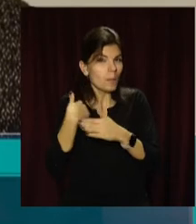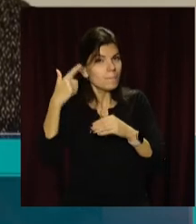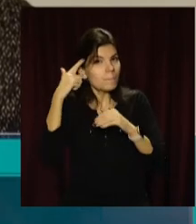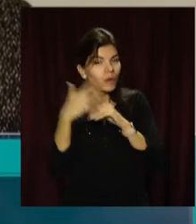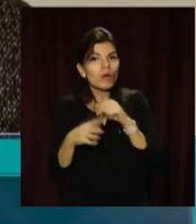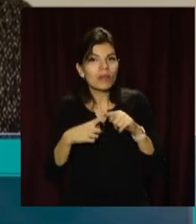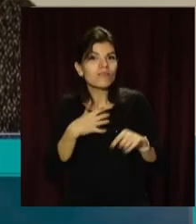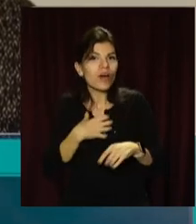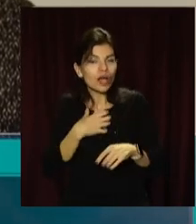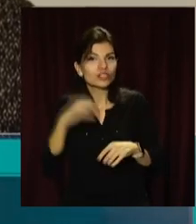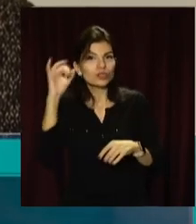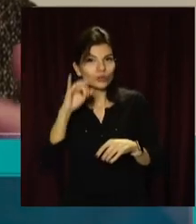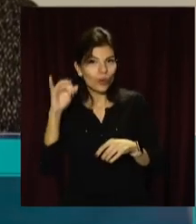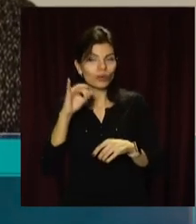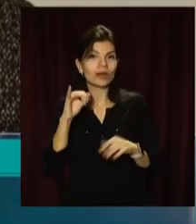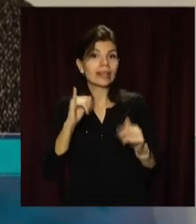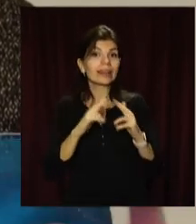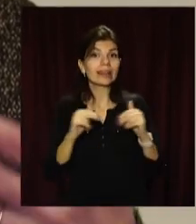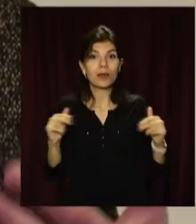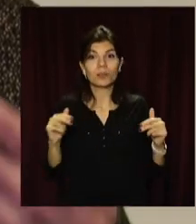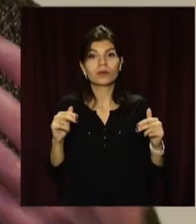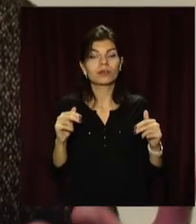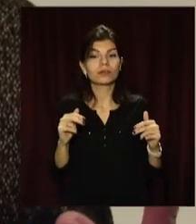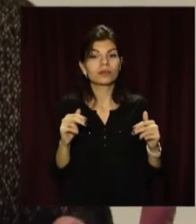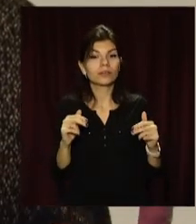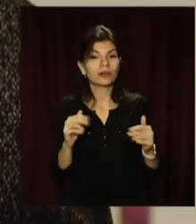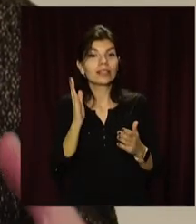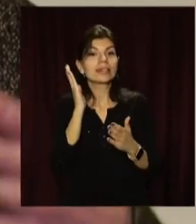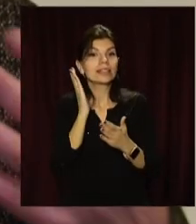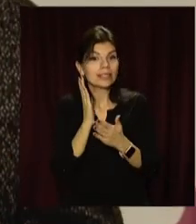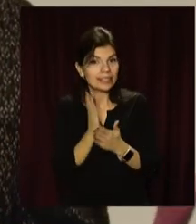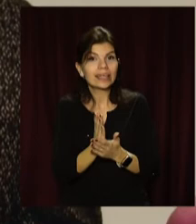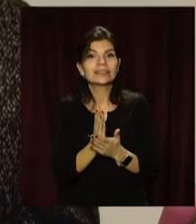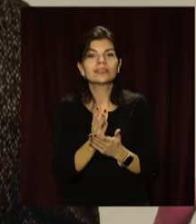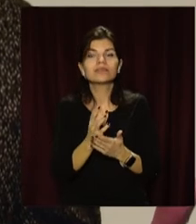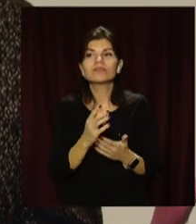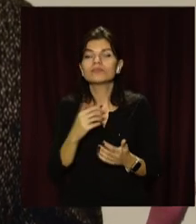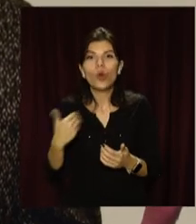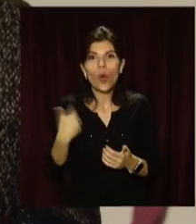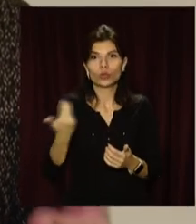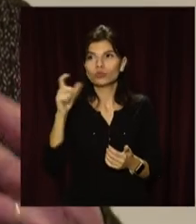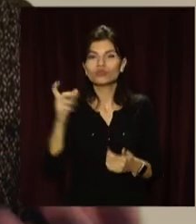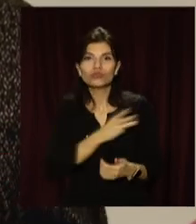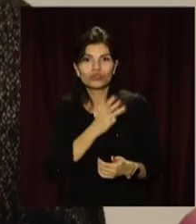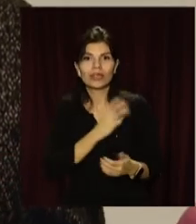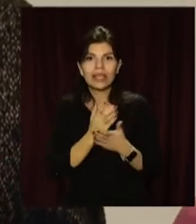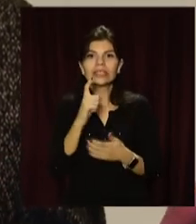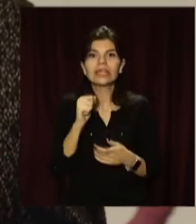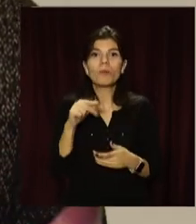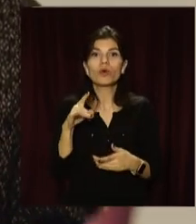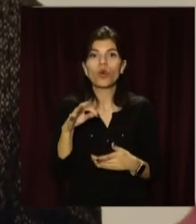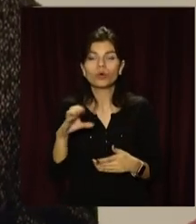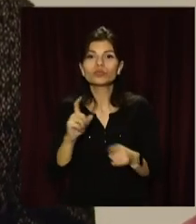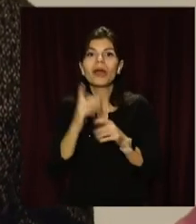історія. І Дніпр, ну, є запрос на те, щоб в Дніпрі створювалися кінопроєкти.